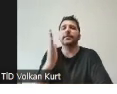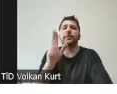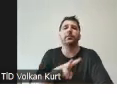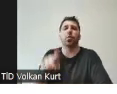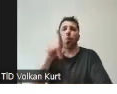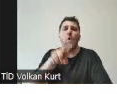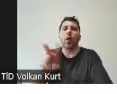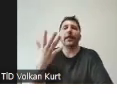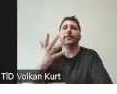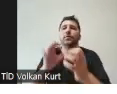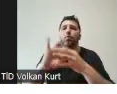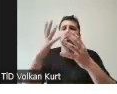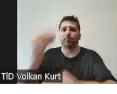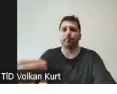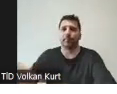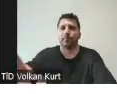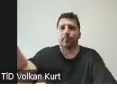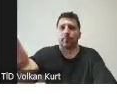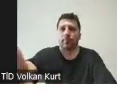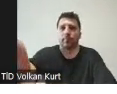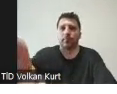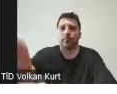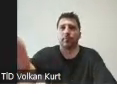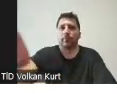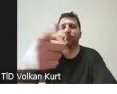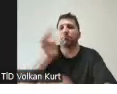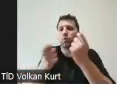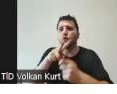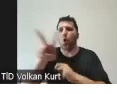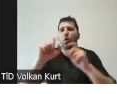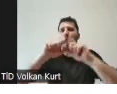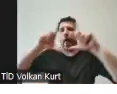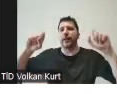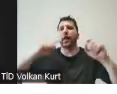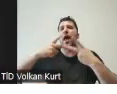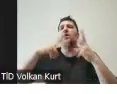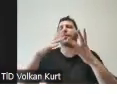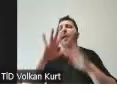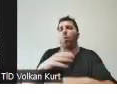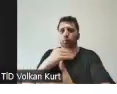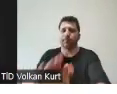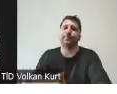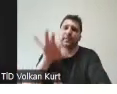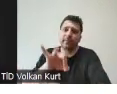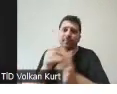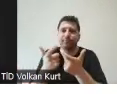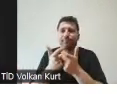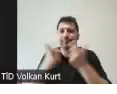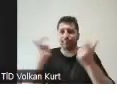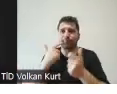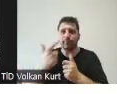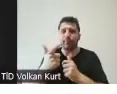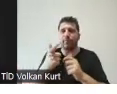yol nasıl ilerleyecek? Faaliyet planınızı, bir nevi yol haritanızı, açıklamanızı bekliyoruz. Şimdi geliştir kategorisi üzerinden